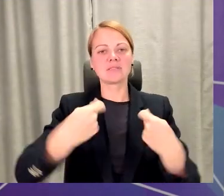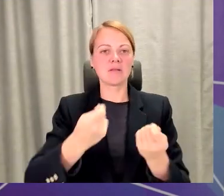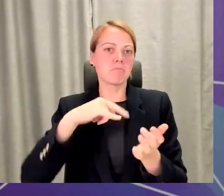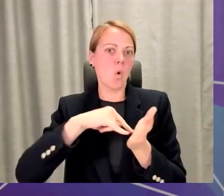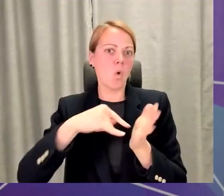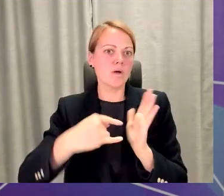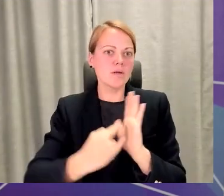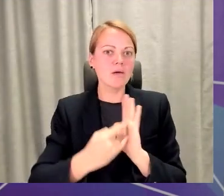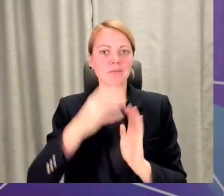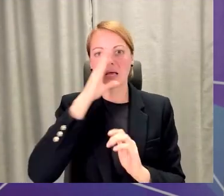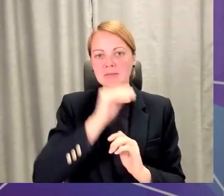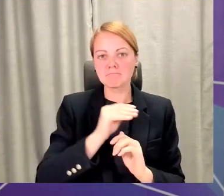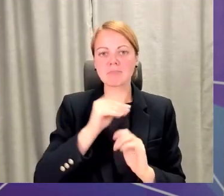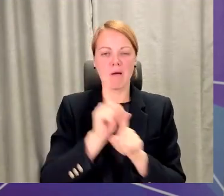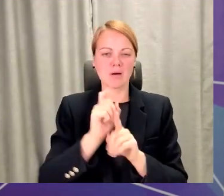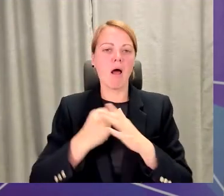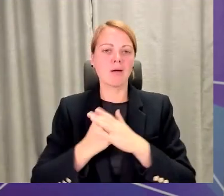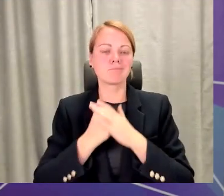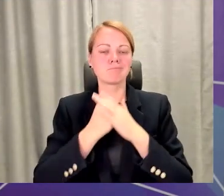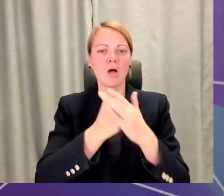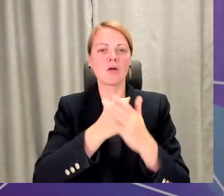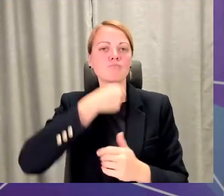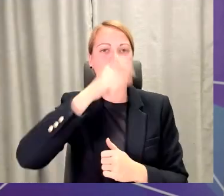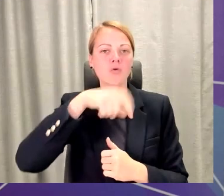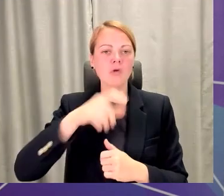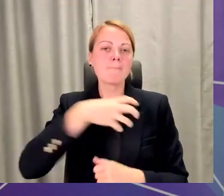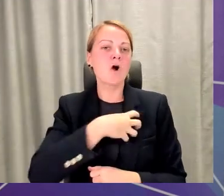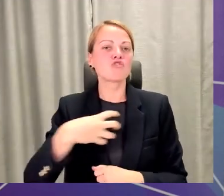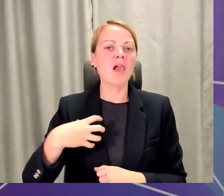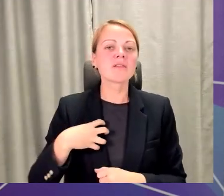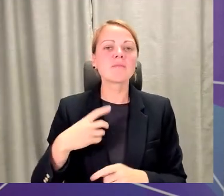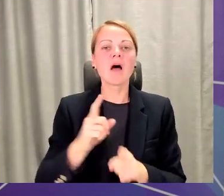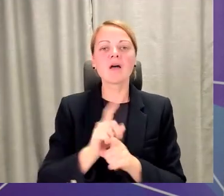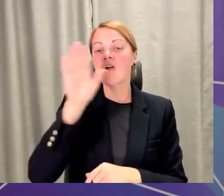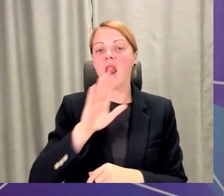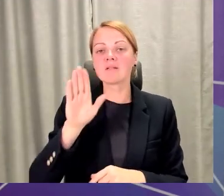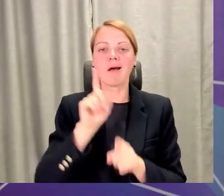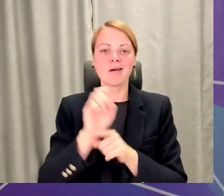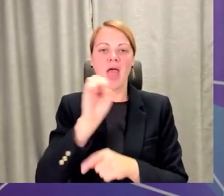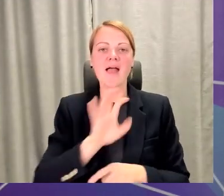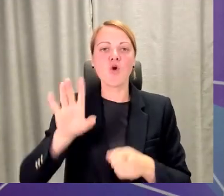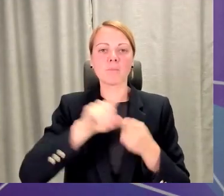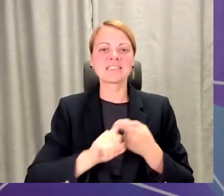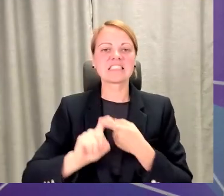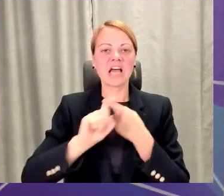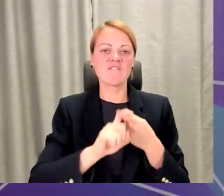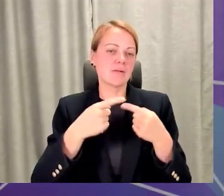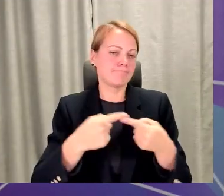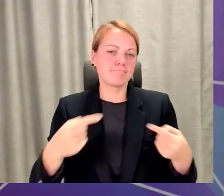atbalsts arī gan pašvaldība, gan valsts, gan arī Eiropas Savienības instrumentā arī dažādi. Un līdz ar to es gribu teikt,